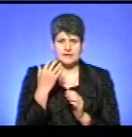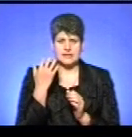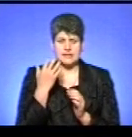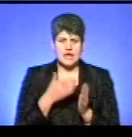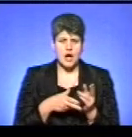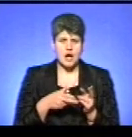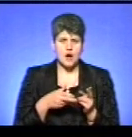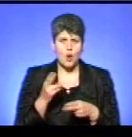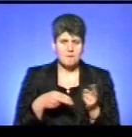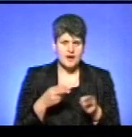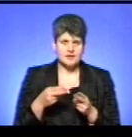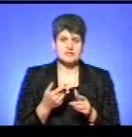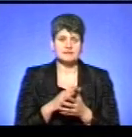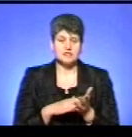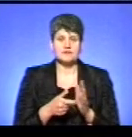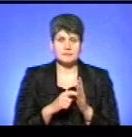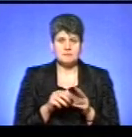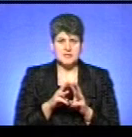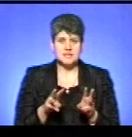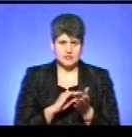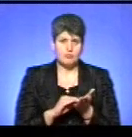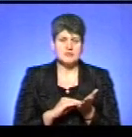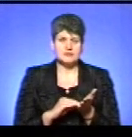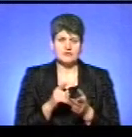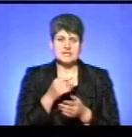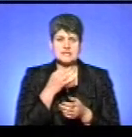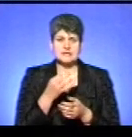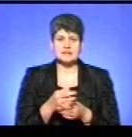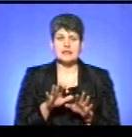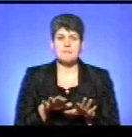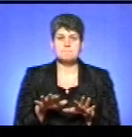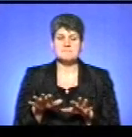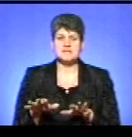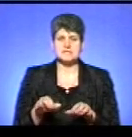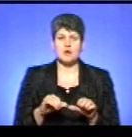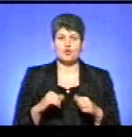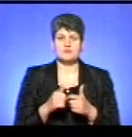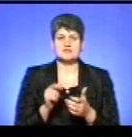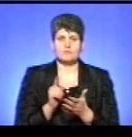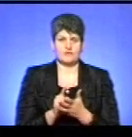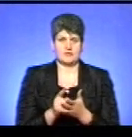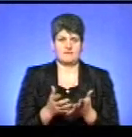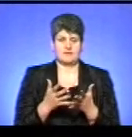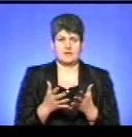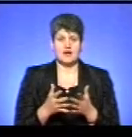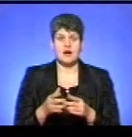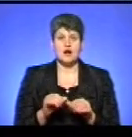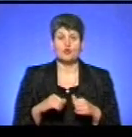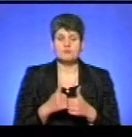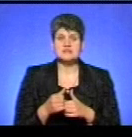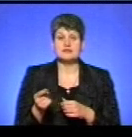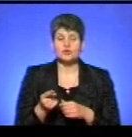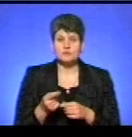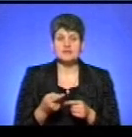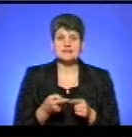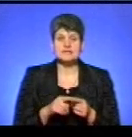далі що? Далі мені на кабінет міністри писати, тому що вони сказали, на місцях комісія повинна встановляти, а комісія в Тернополі не хоче